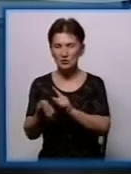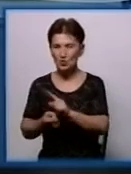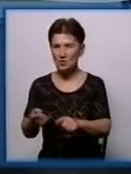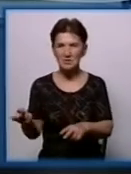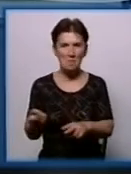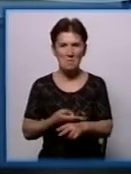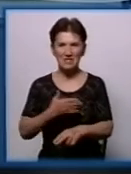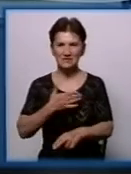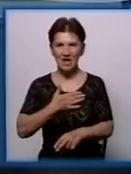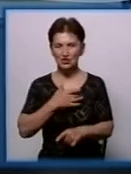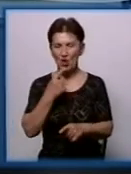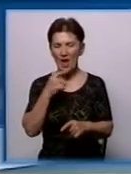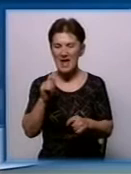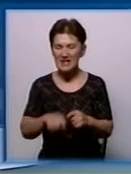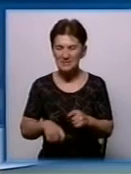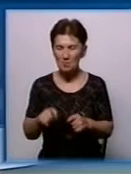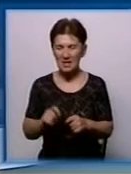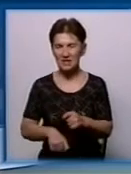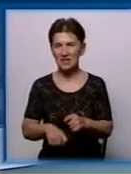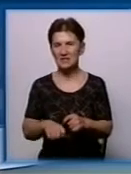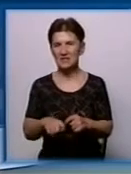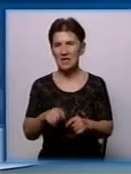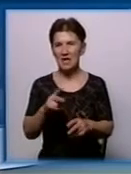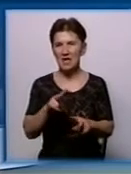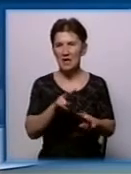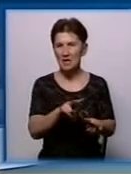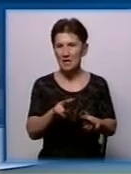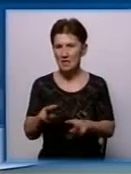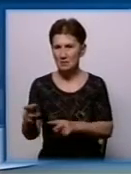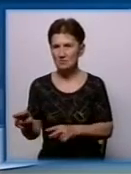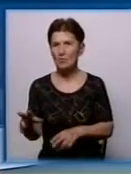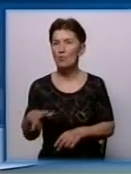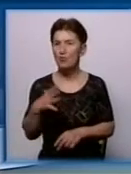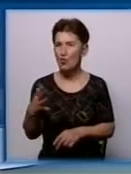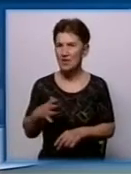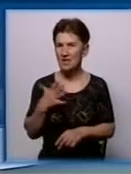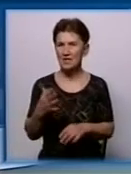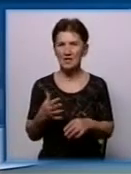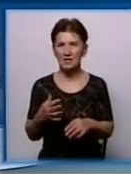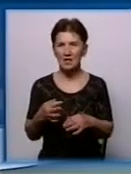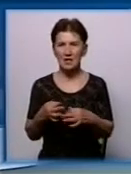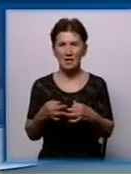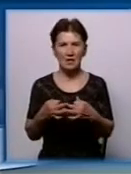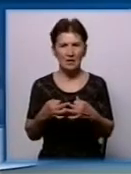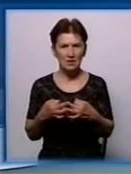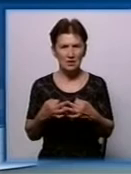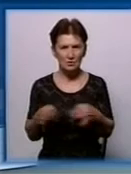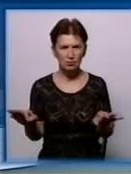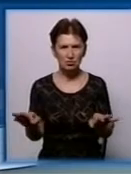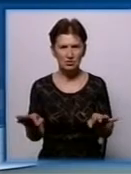нашої експертизи, без нашого нагляду, без нашої перевірки. Були допущені на стадії